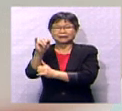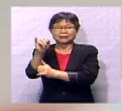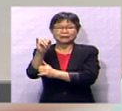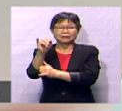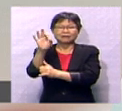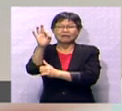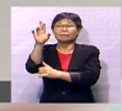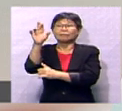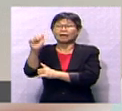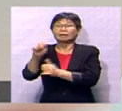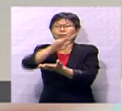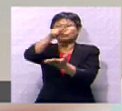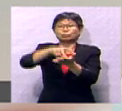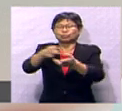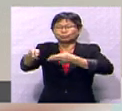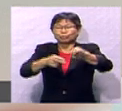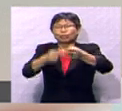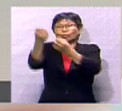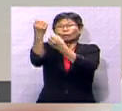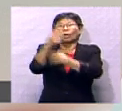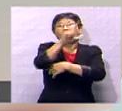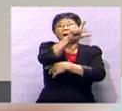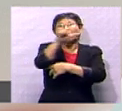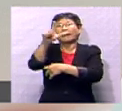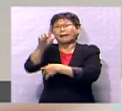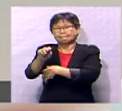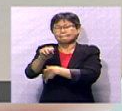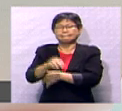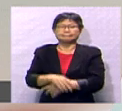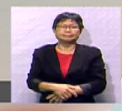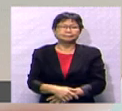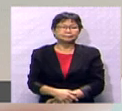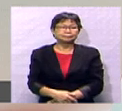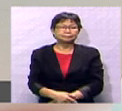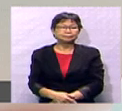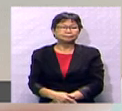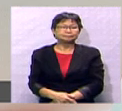Nadia Fazlun yang berada di Pusat Pengurusan Trafik Lembaga Leburaya Malaysia, LLM.